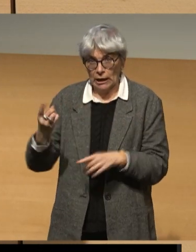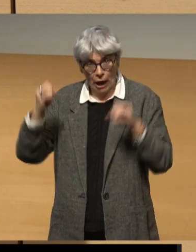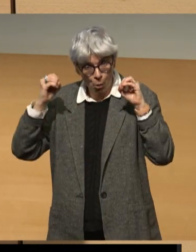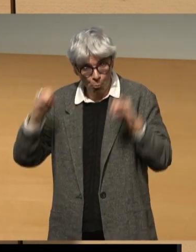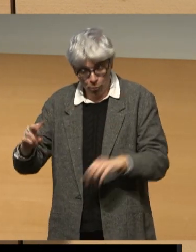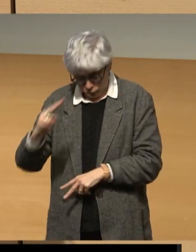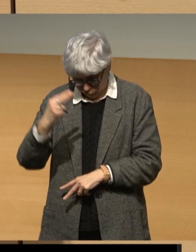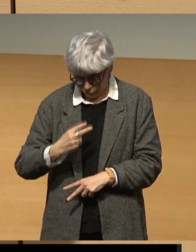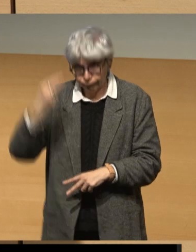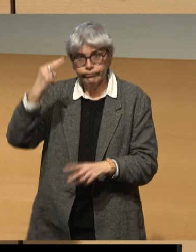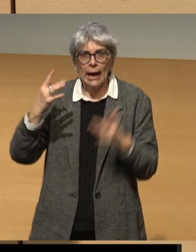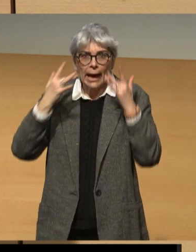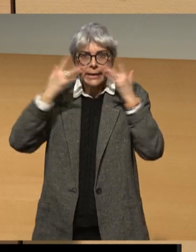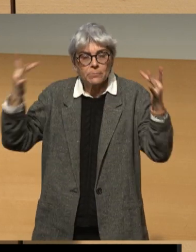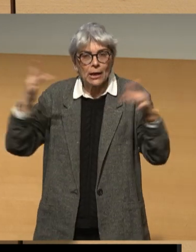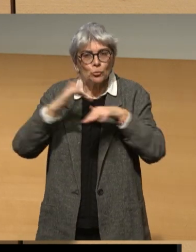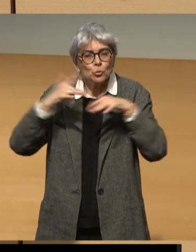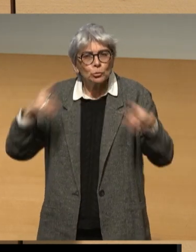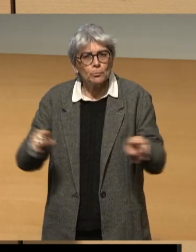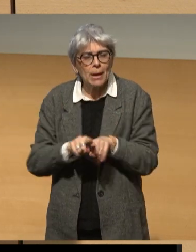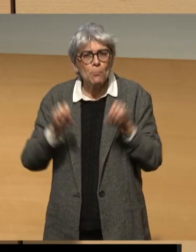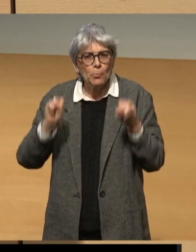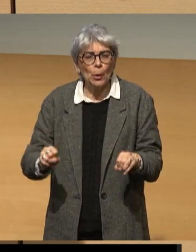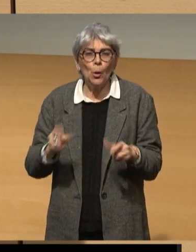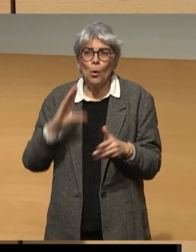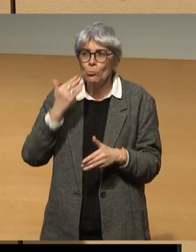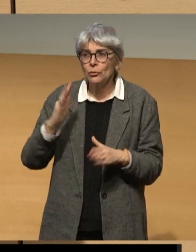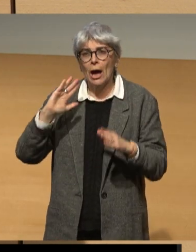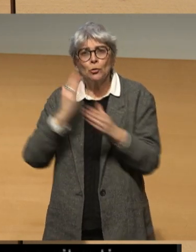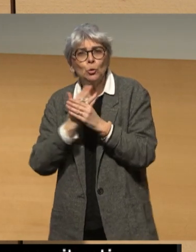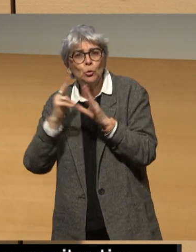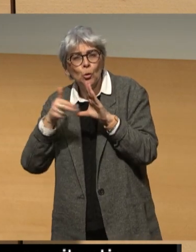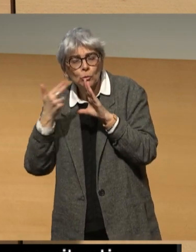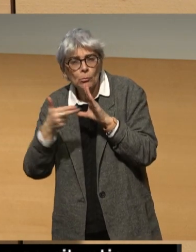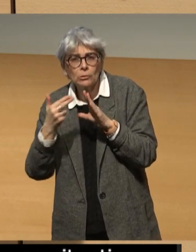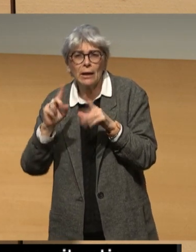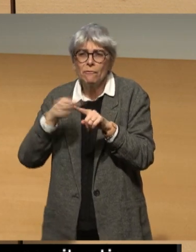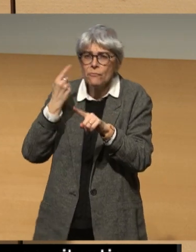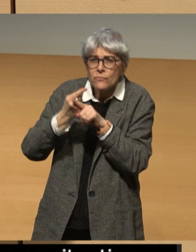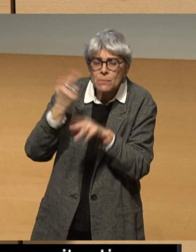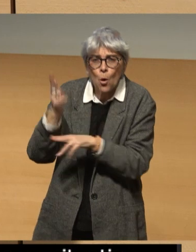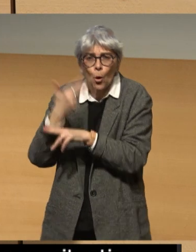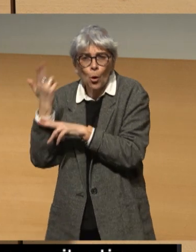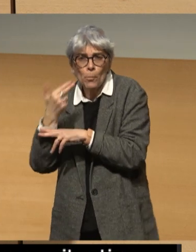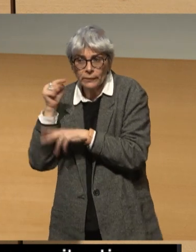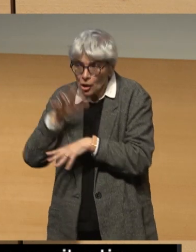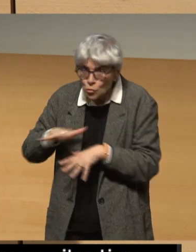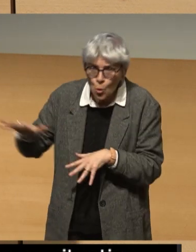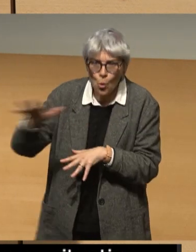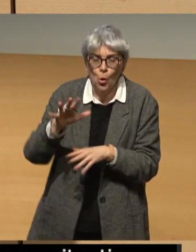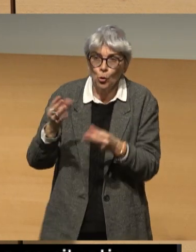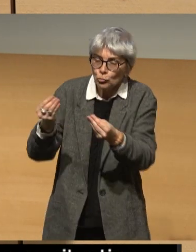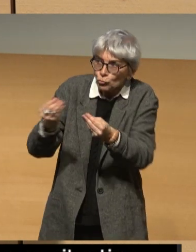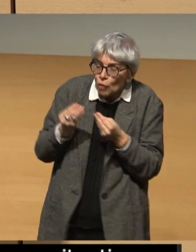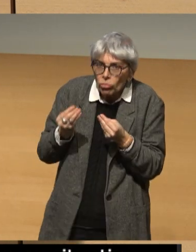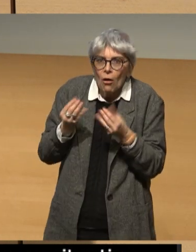se reconnaître dans des expériences similaires, pour que les documentaires, les films, les reportages deviennent eux-mêmes des sources d